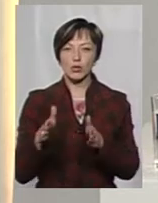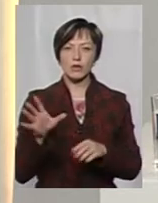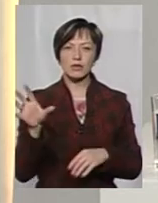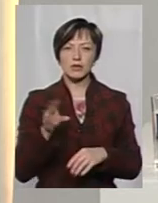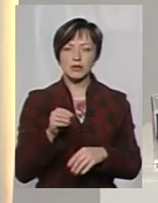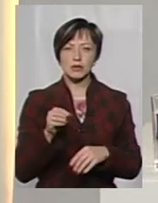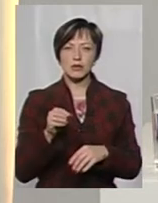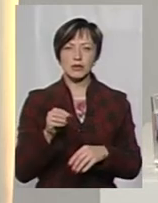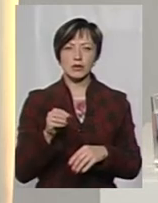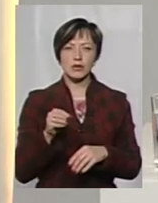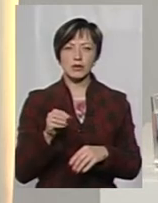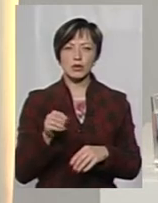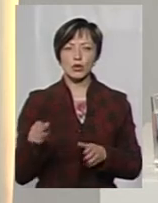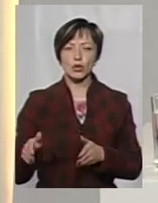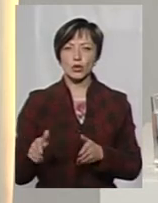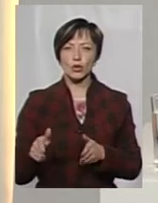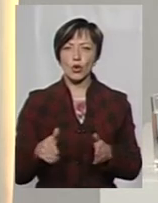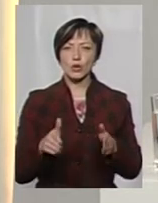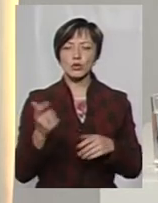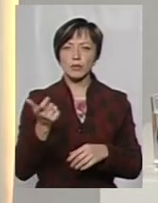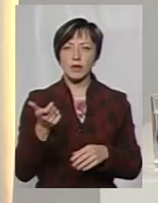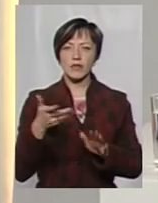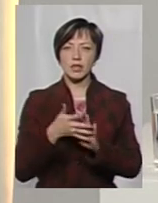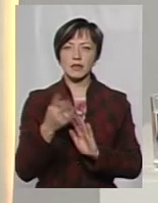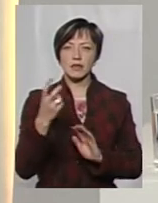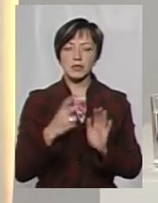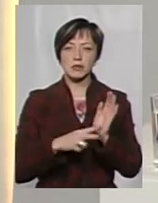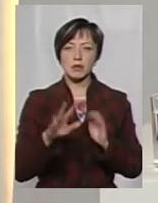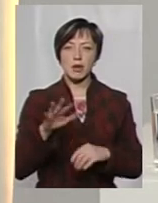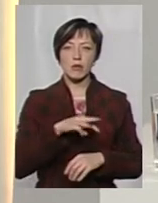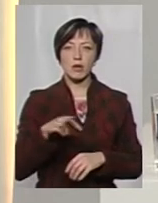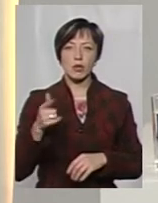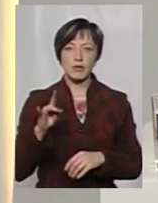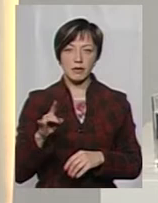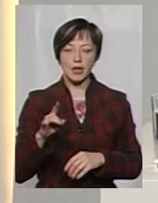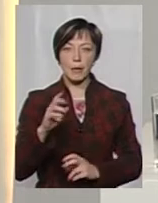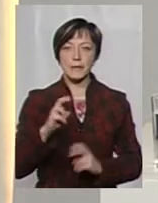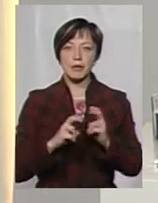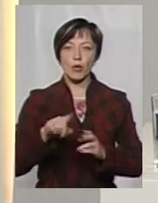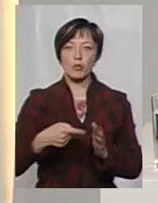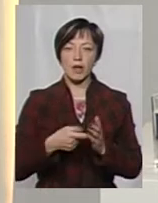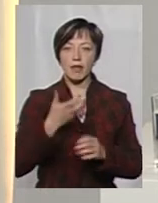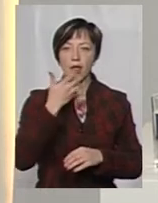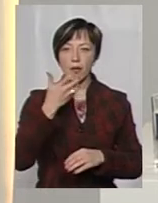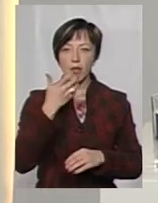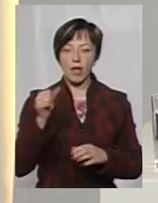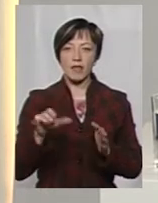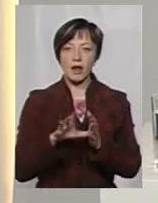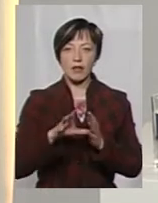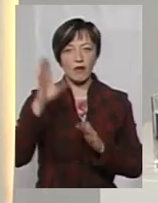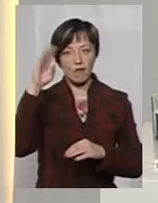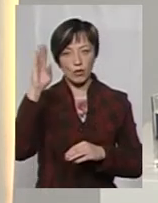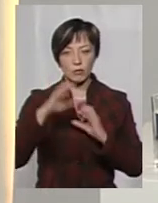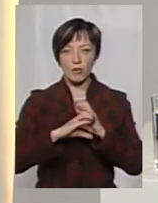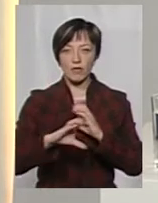господарства витрачено 275 млн грн. Підприємства комунальні теплоенгретки водопровідно